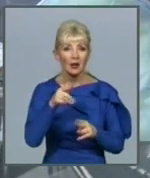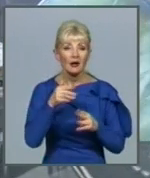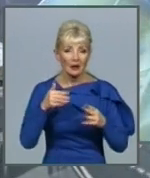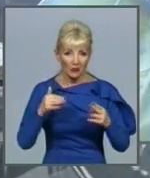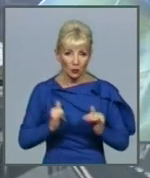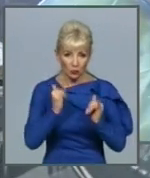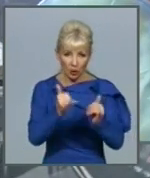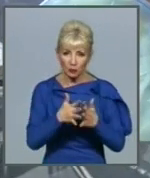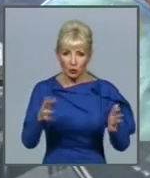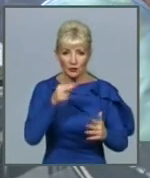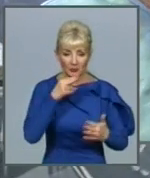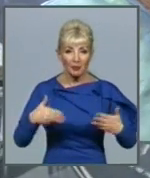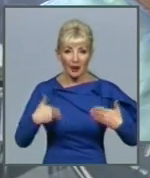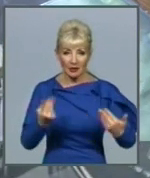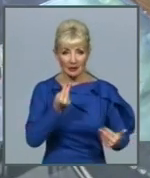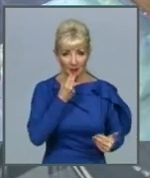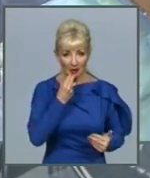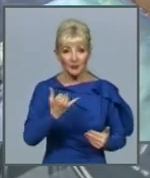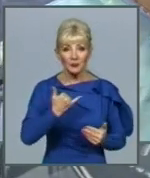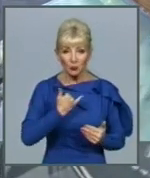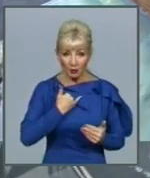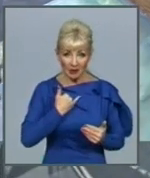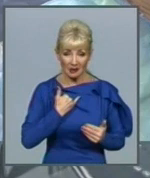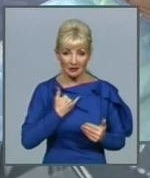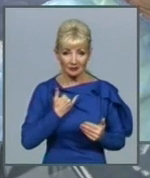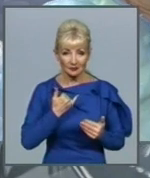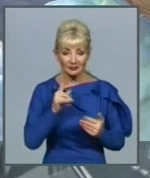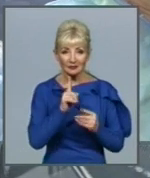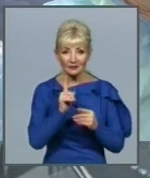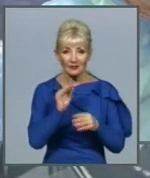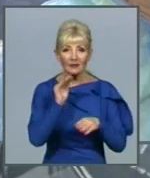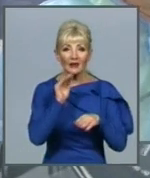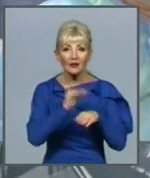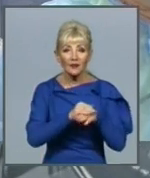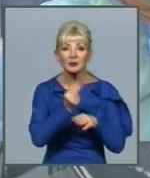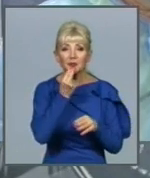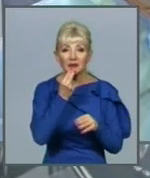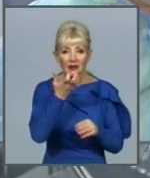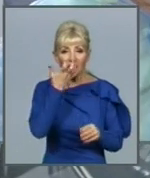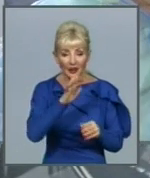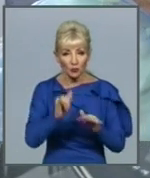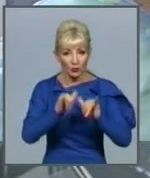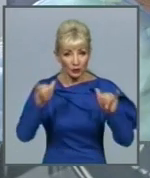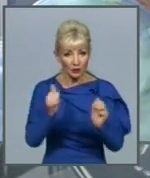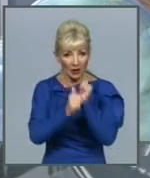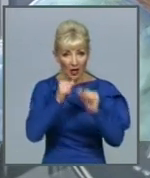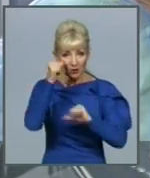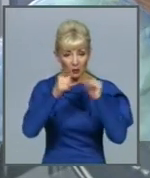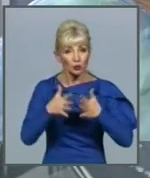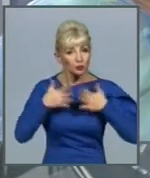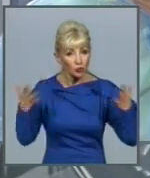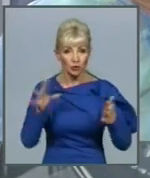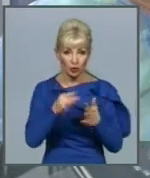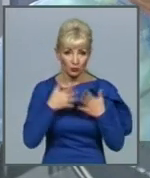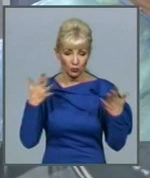тенденція йде до того, що охват питанням горячим увеличивається кожен рік більше і більше. Більше беруть діти